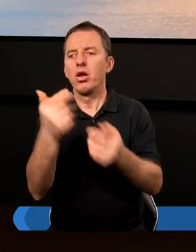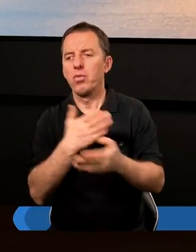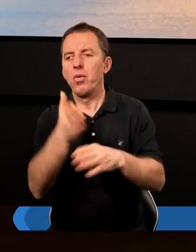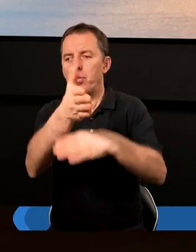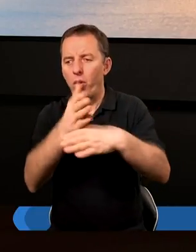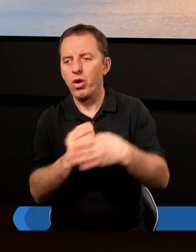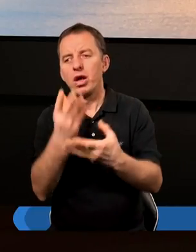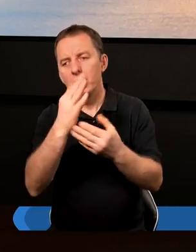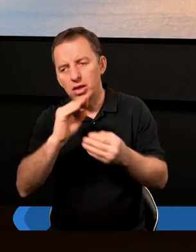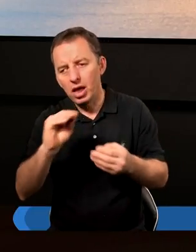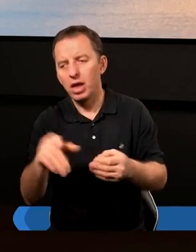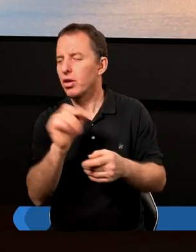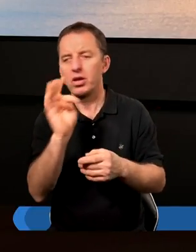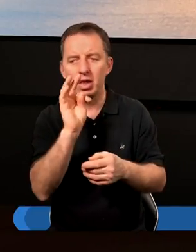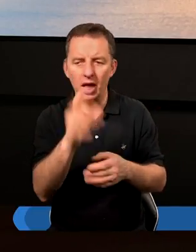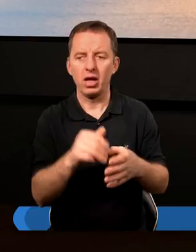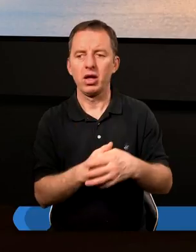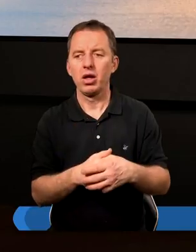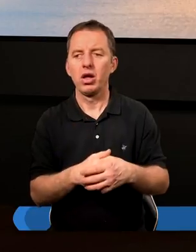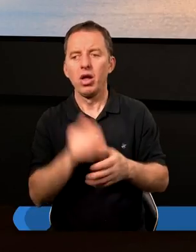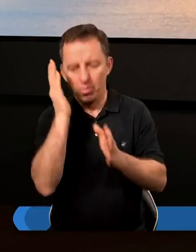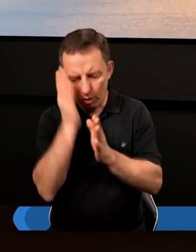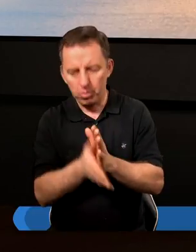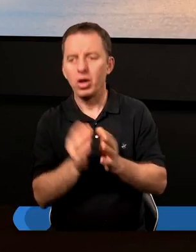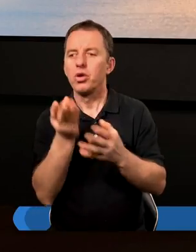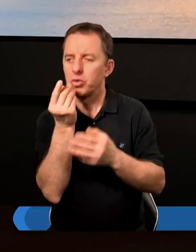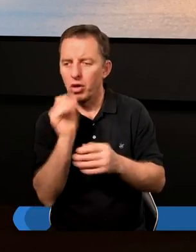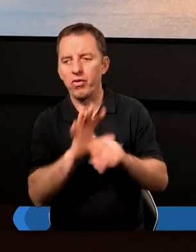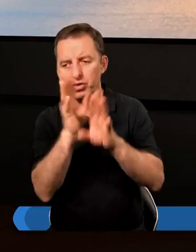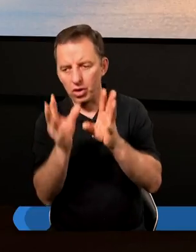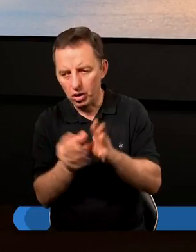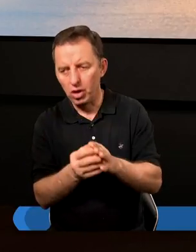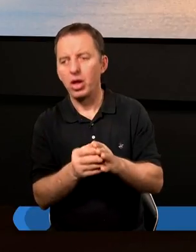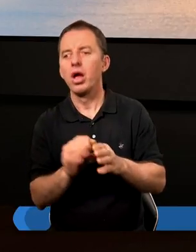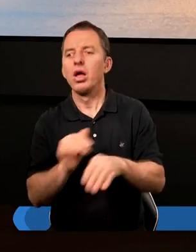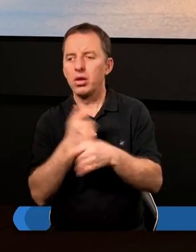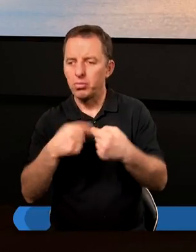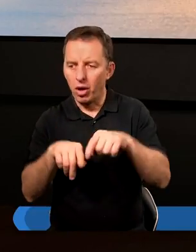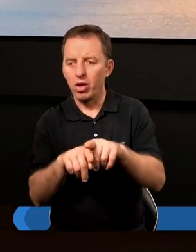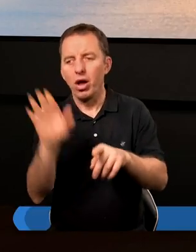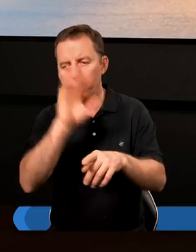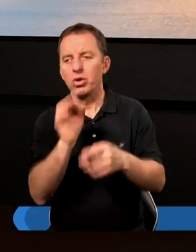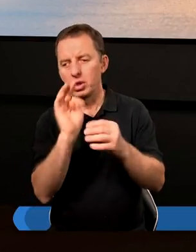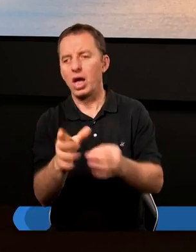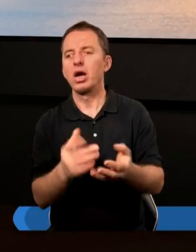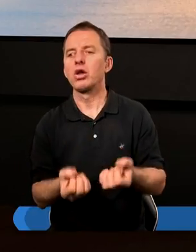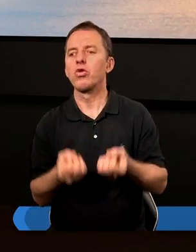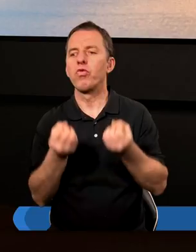każdy miał połowę. Nie, to nie tak. Ludzie po prostu cieszyli się tym wszystkim, czuli takie spełnienie, bo Bóg nas tak stworzył.